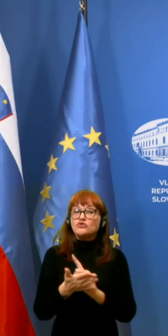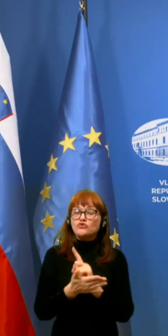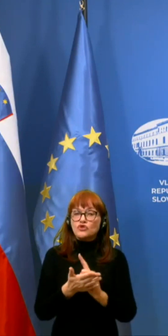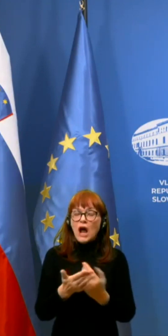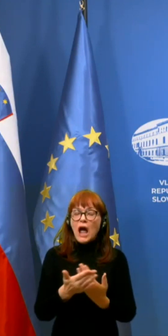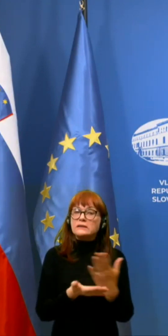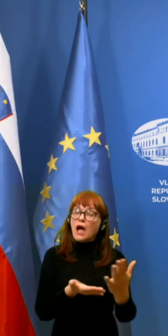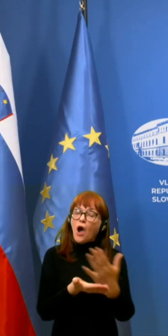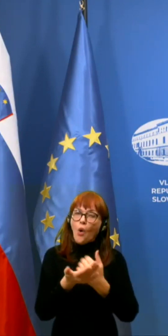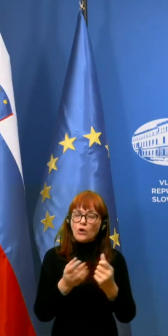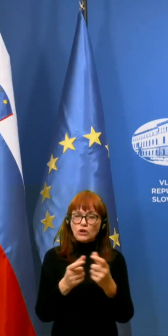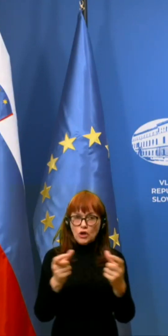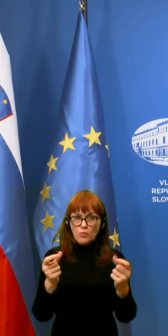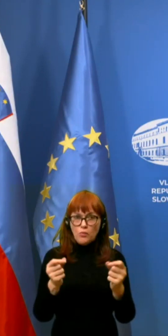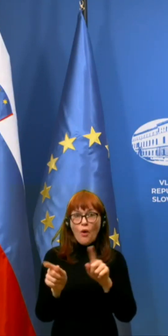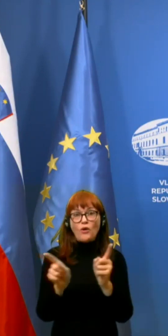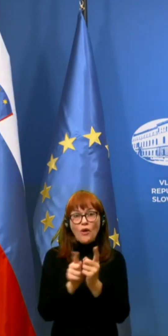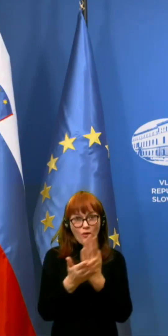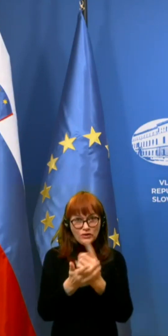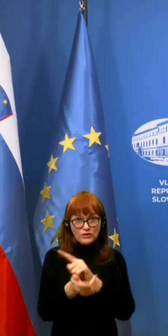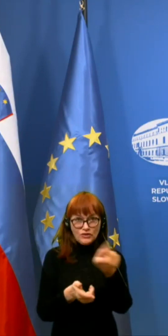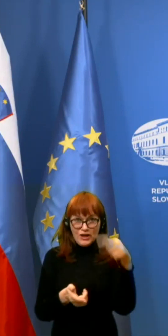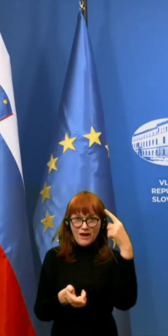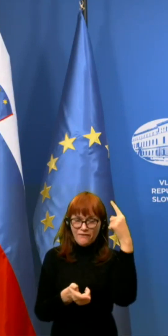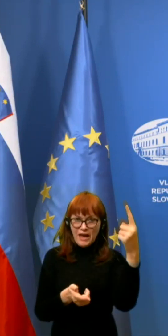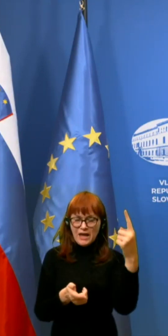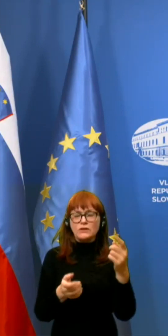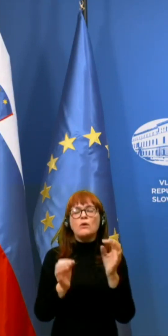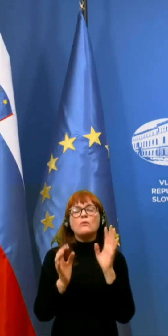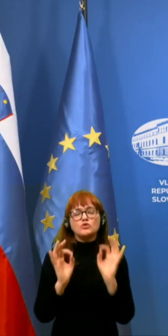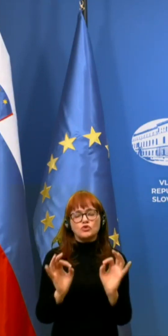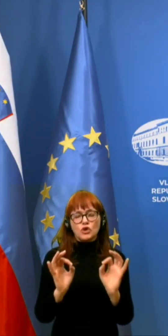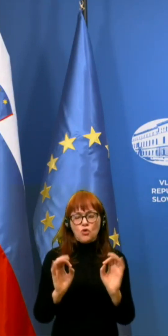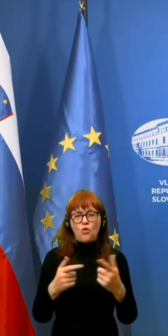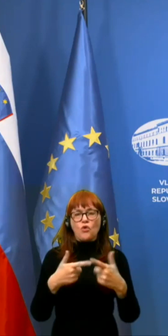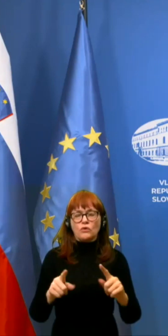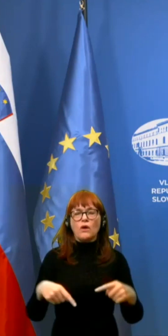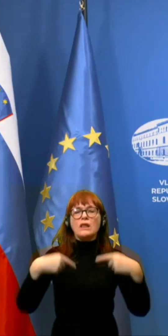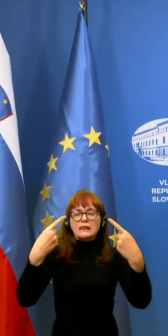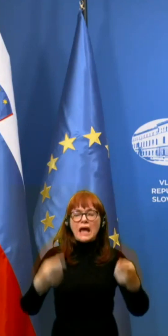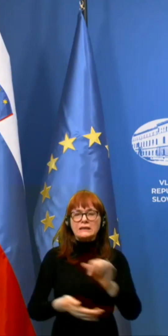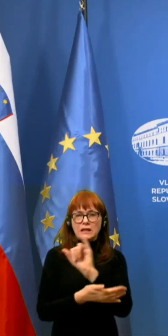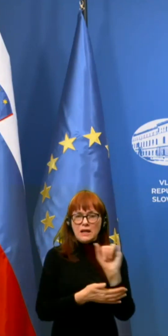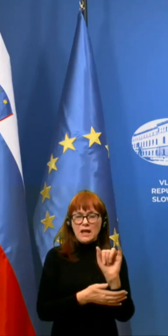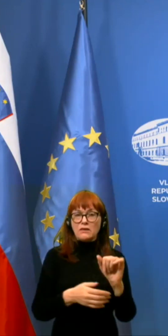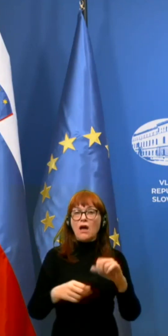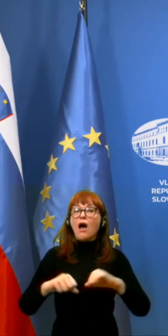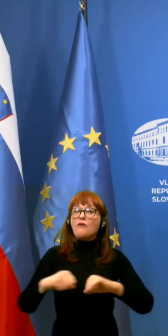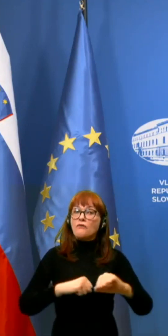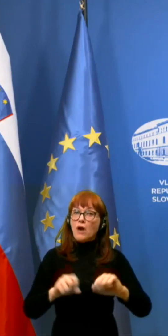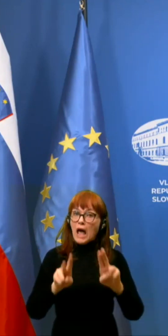koriščanje bonov, kot veste, bo gotovo še v naslednjem letu, kot veste, ima vlada to možnost, da